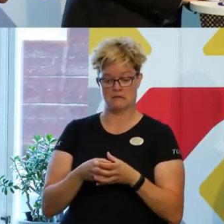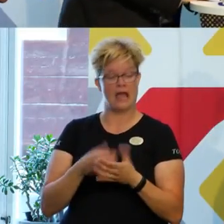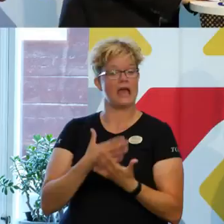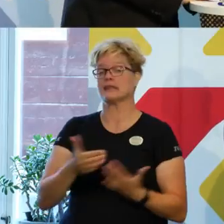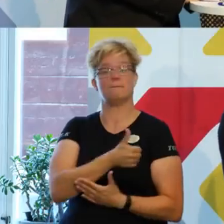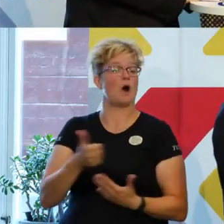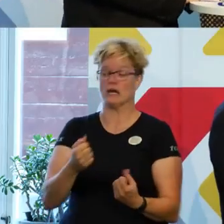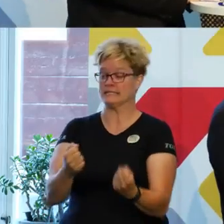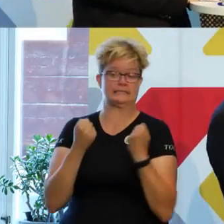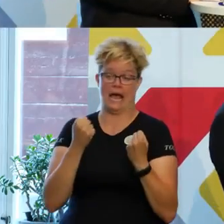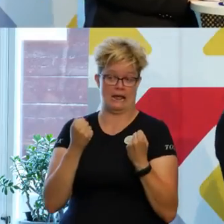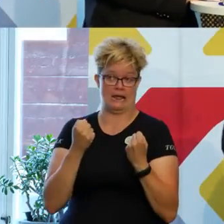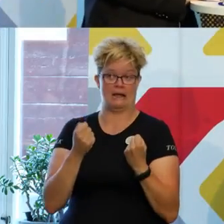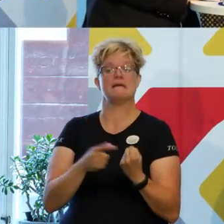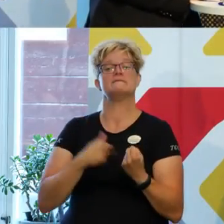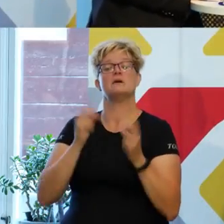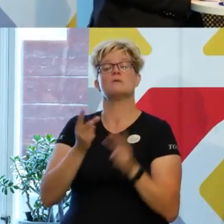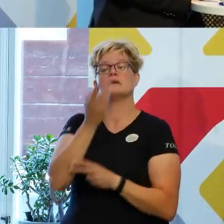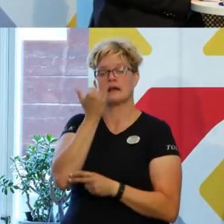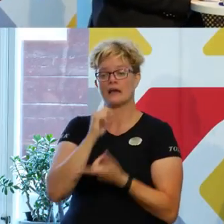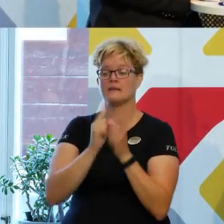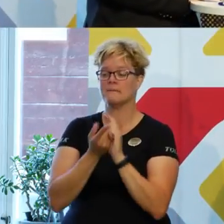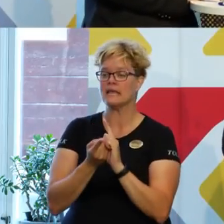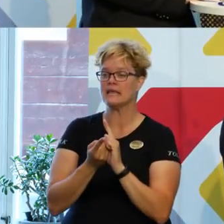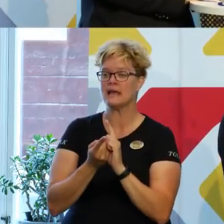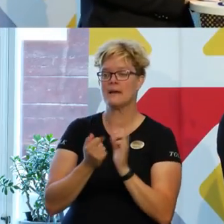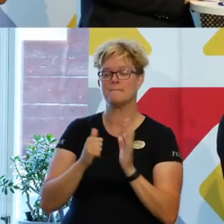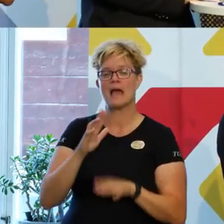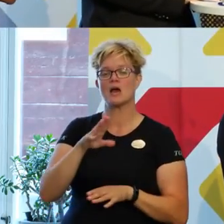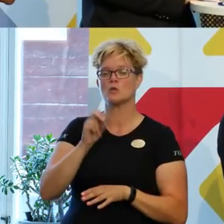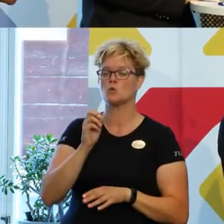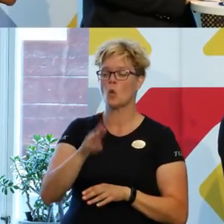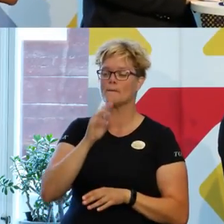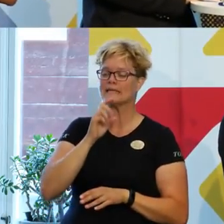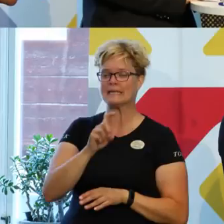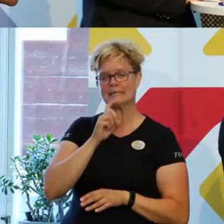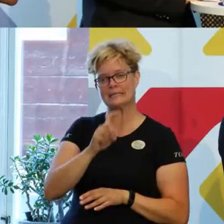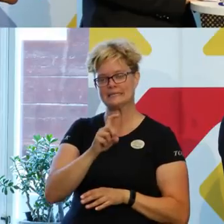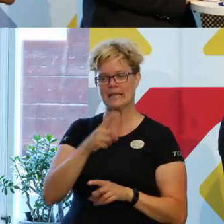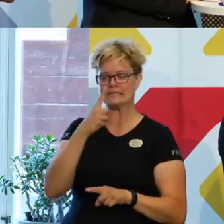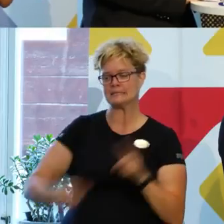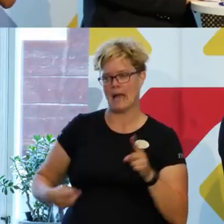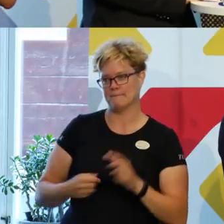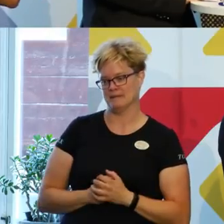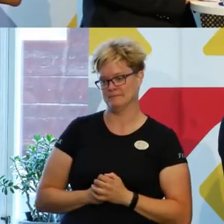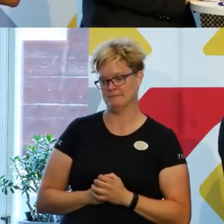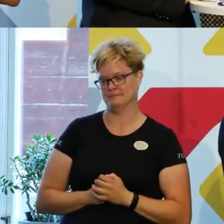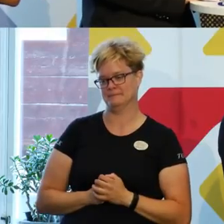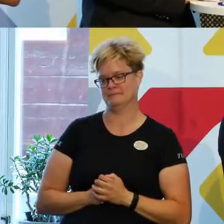bli starkare, utan vi kan även bli normkritiskt skarpare.